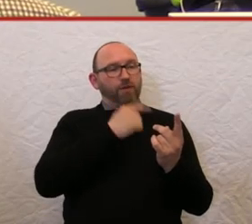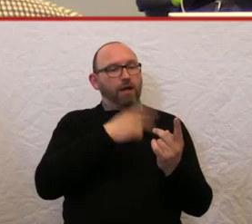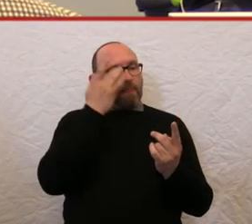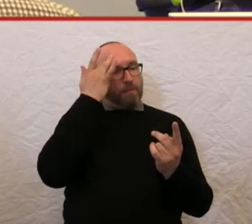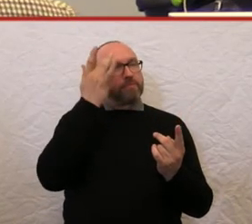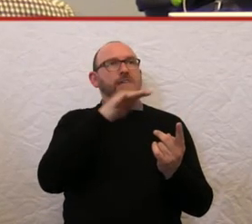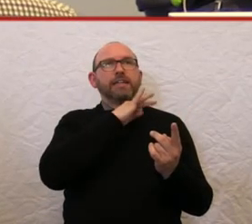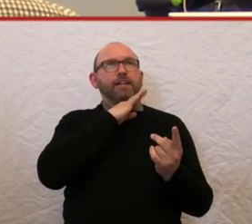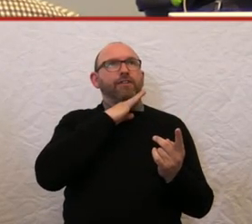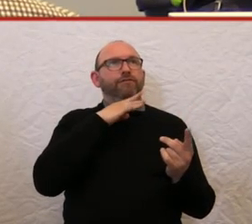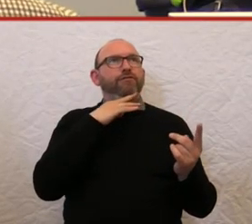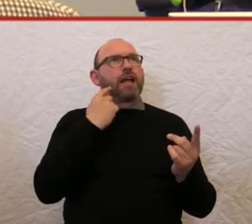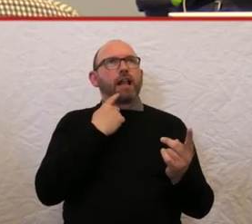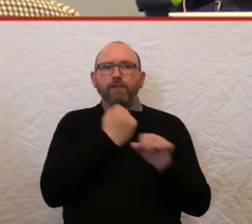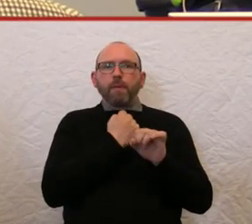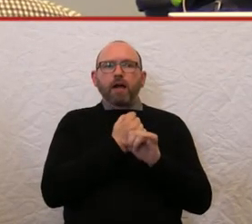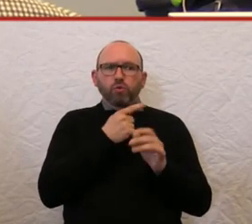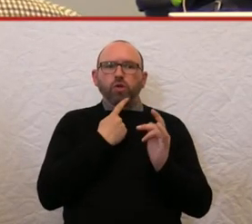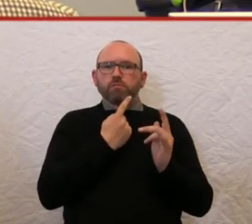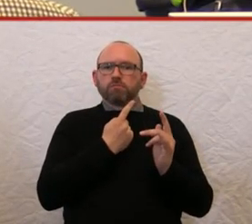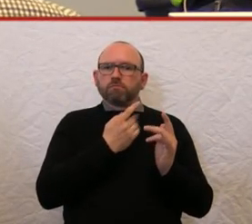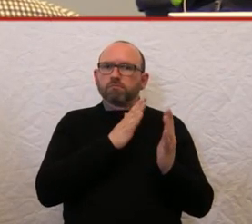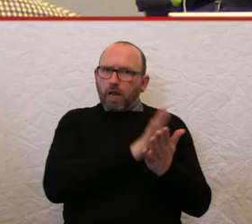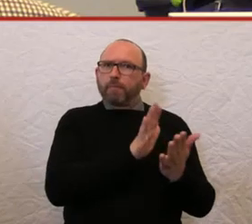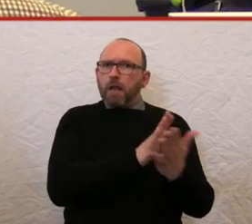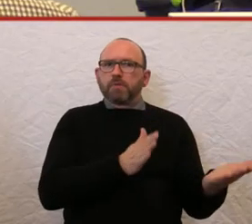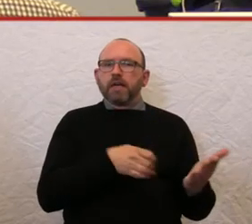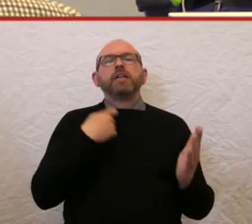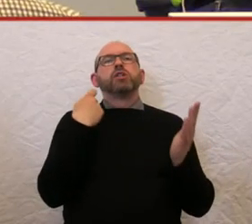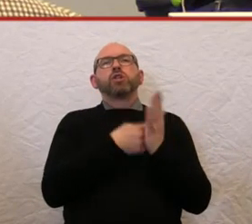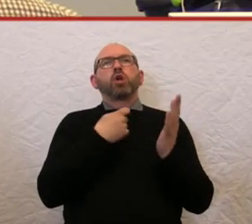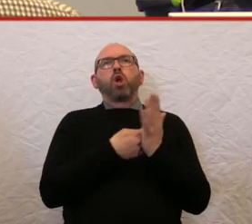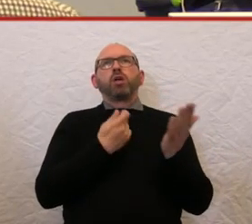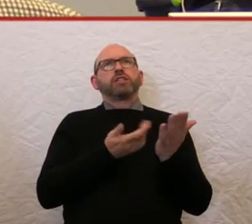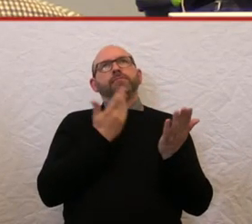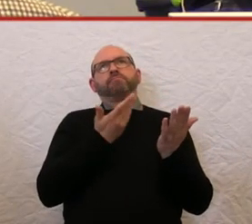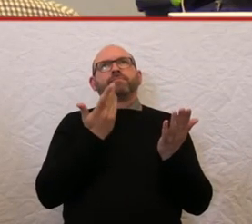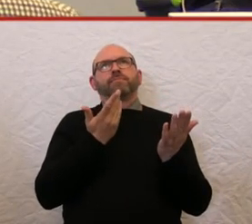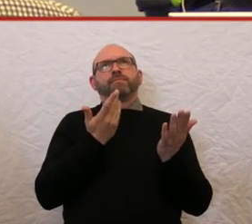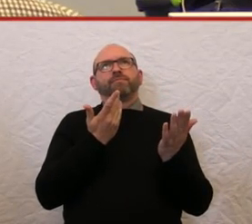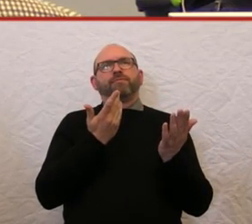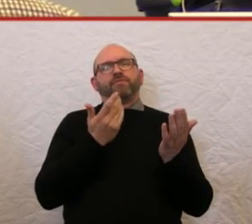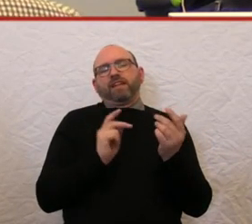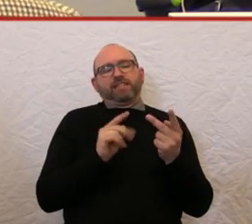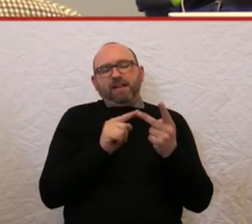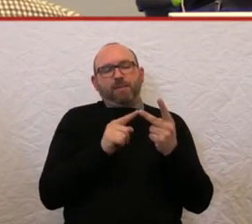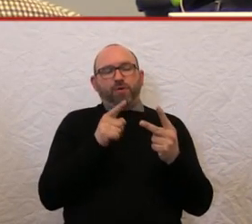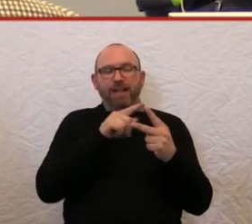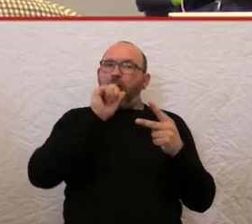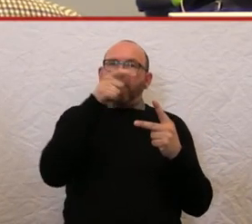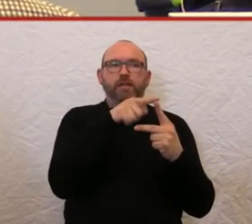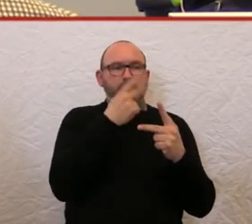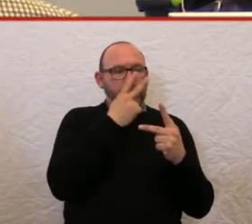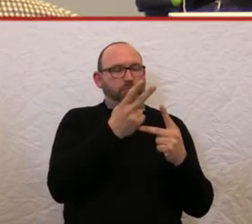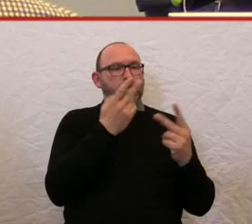ganz viel, weil es geht. Und die Frage der Kosten steht dann vielleicht eher an zweiter Stelle, sondern sie finden, die